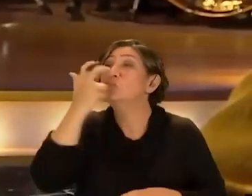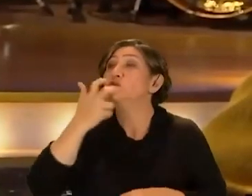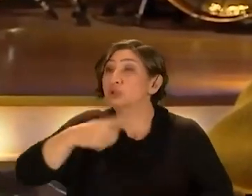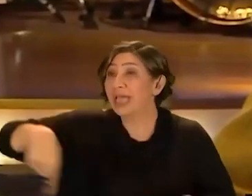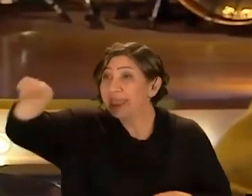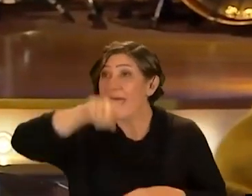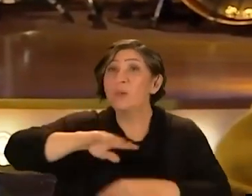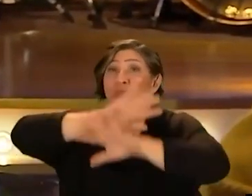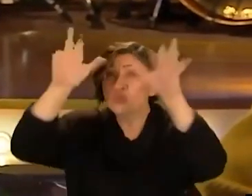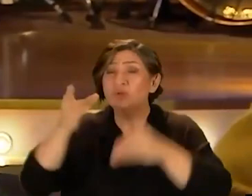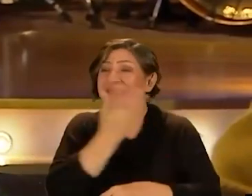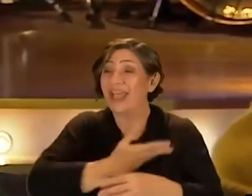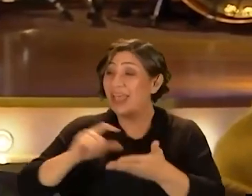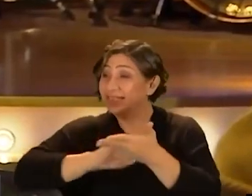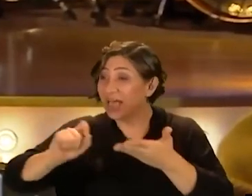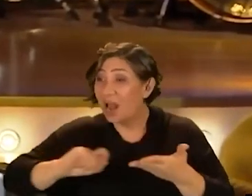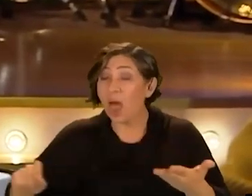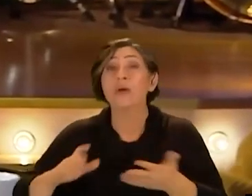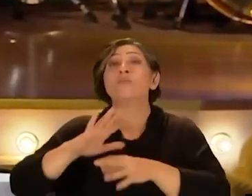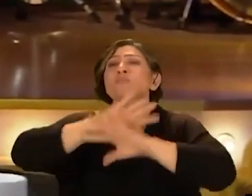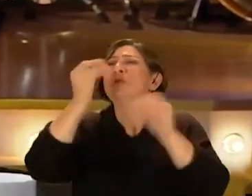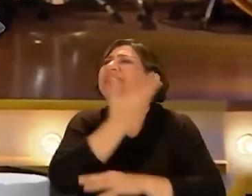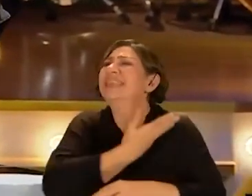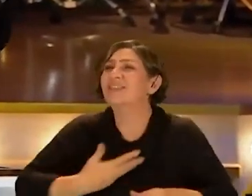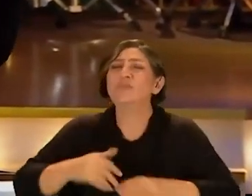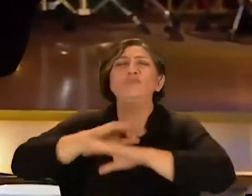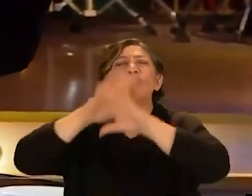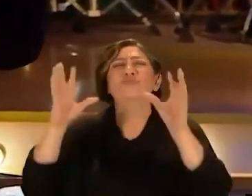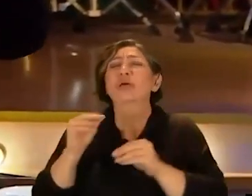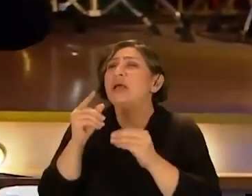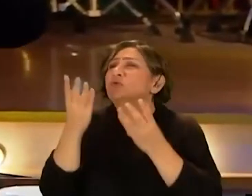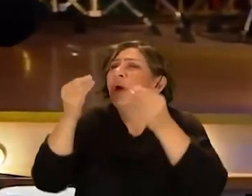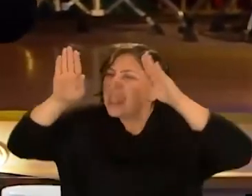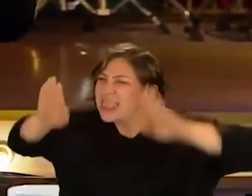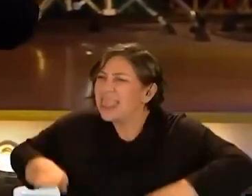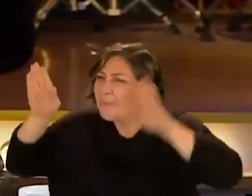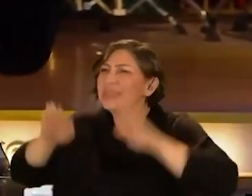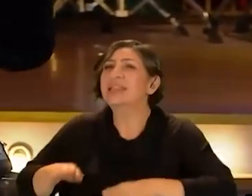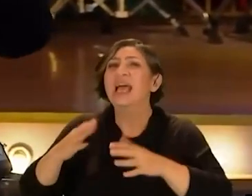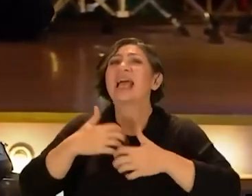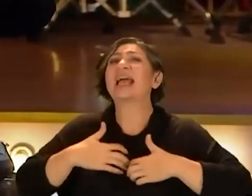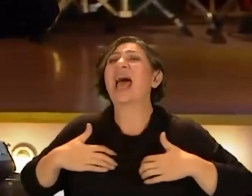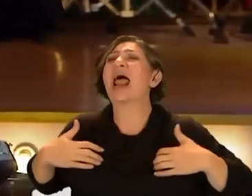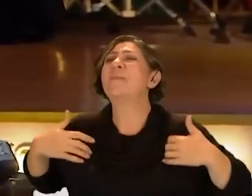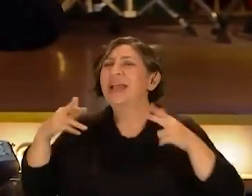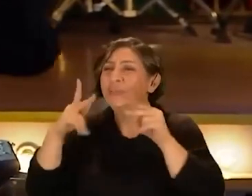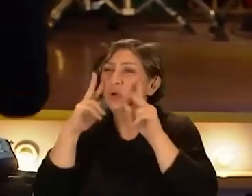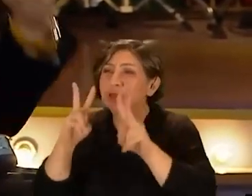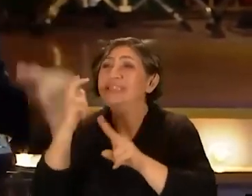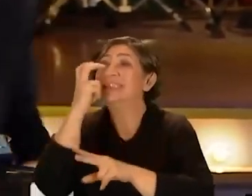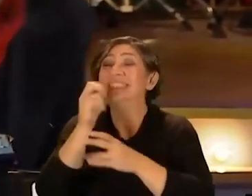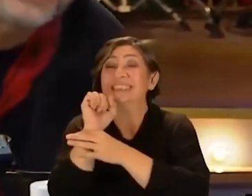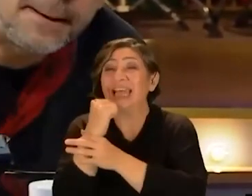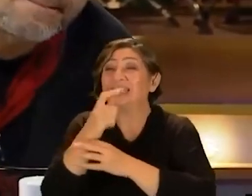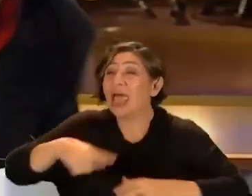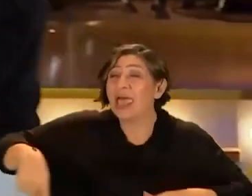müzisyenler bütün sevdiğin yazarlar bütün sevdiğin bütün tanrılaştırdığın kahramanlaştırdığın bütün